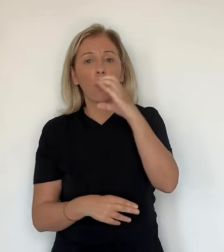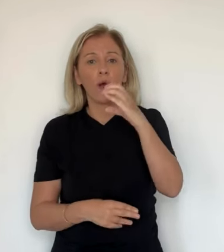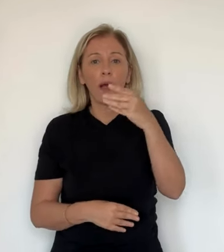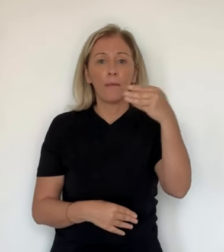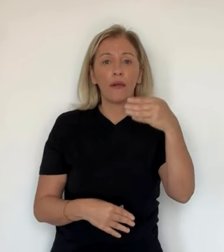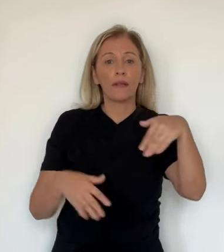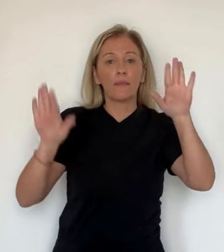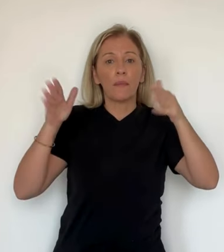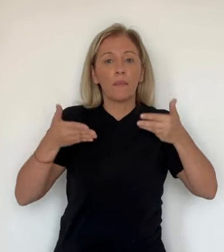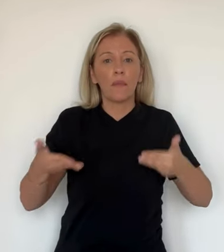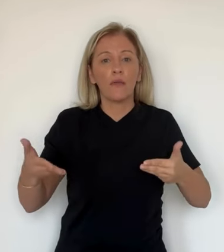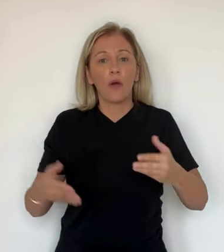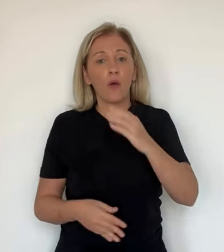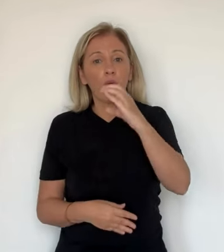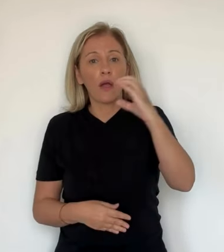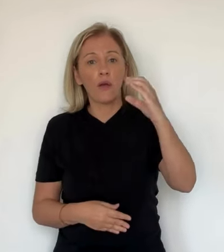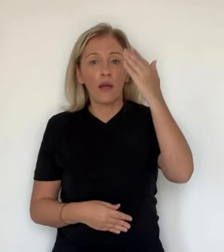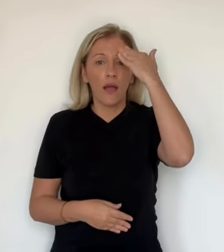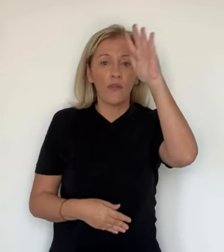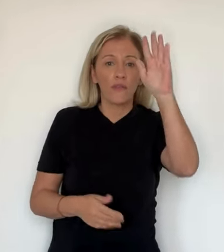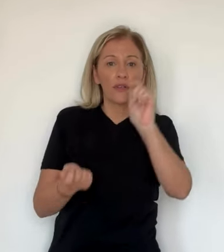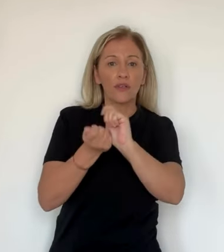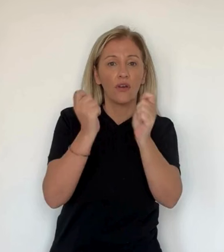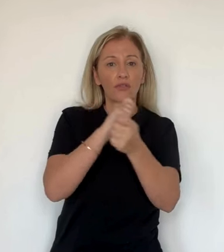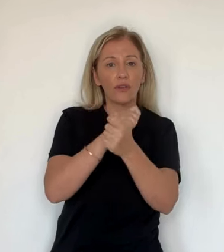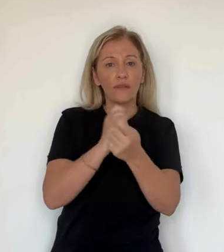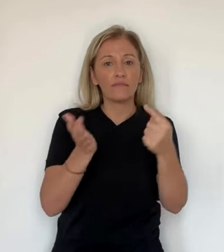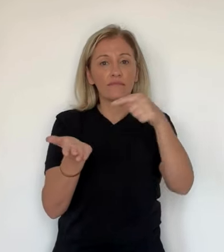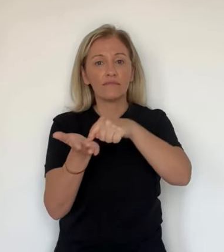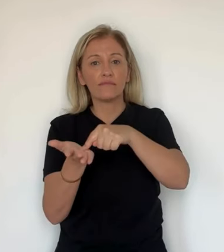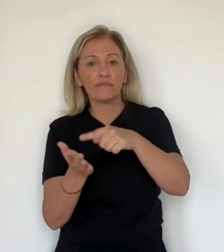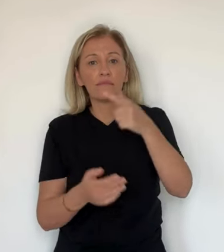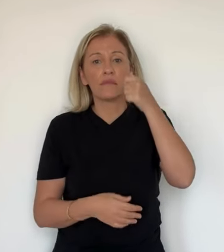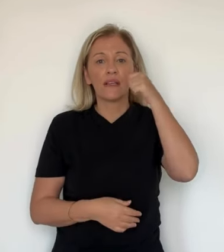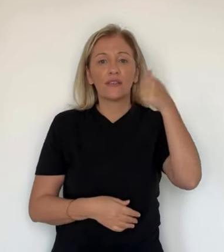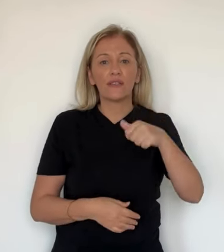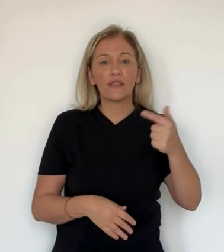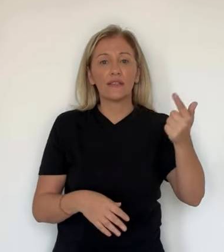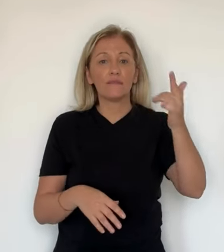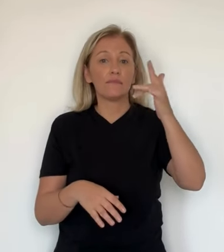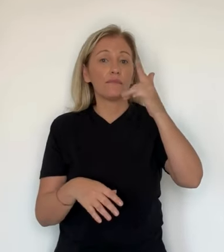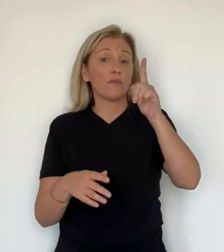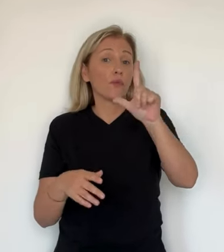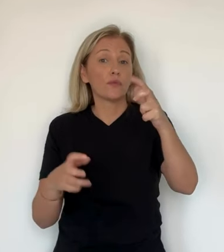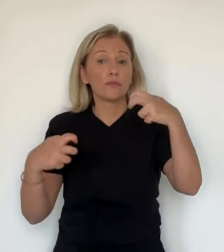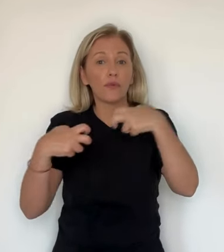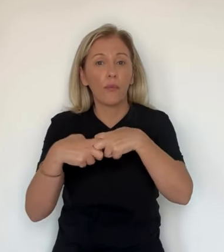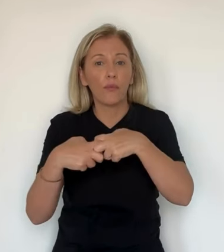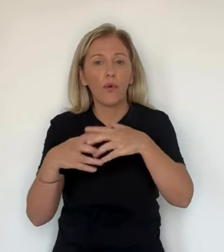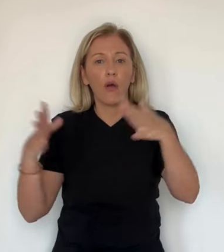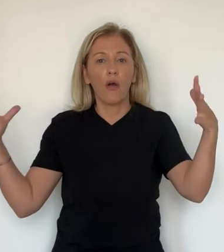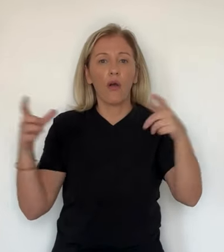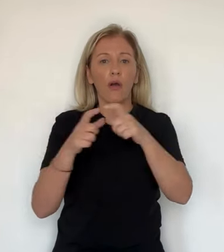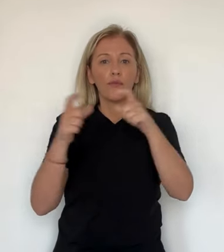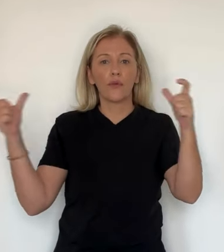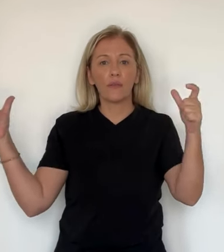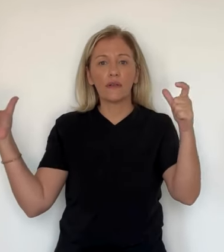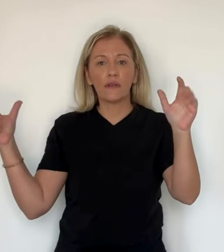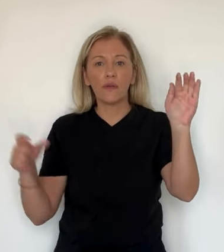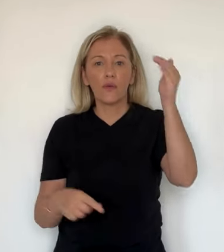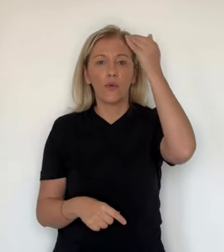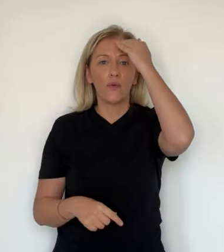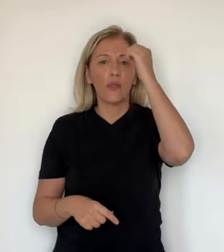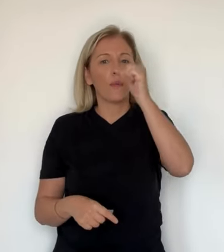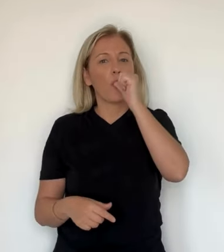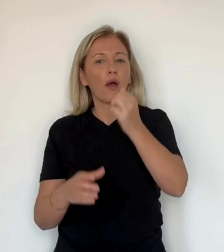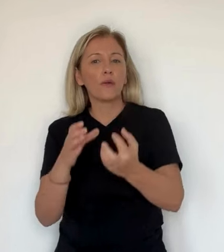reconnaît désormais sur son site Belgique-Luxembourg que son célèbre soda est une variante unique du vin Corse Marianne créé en 1863. Le